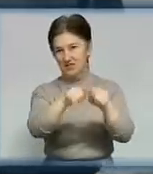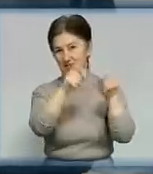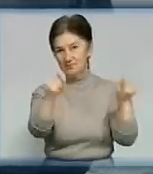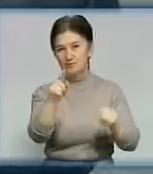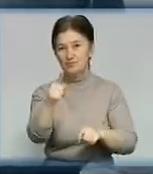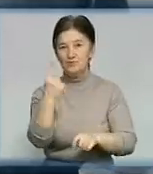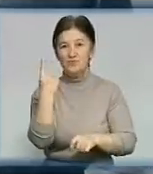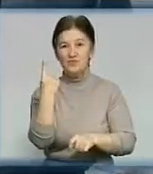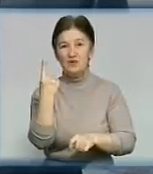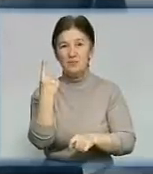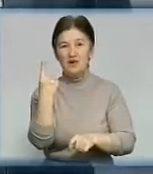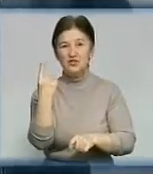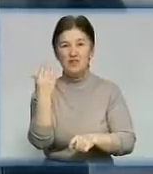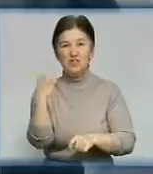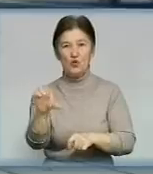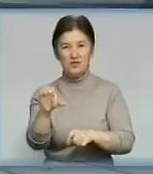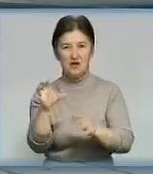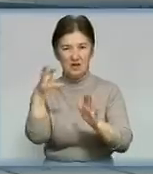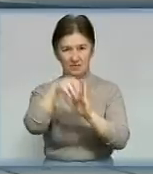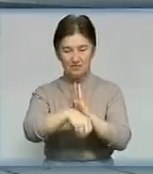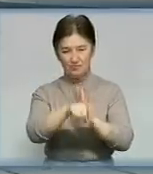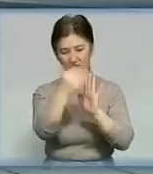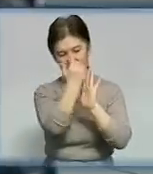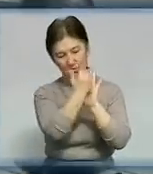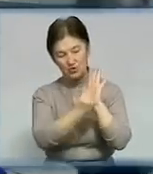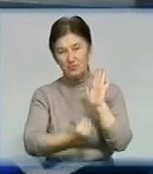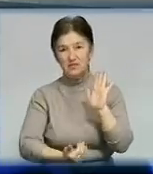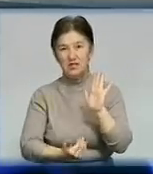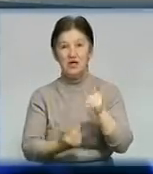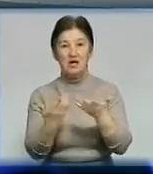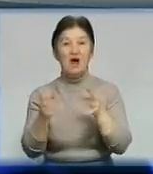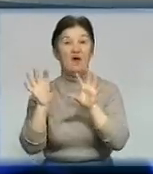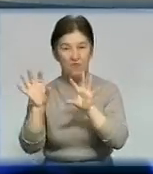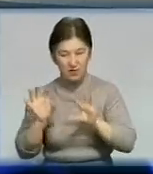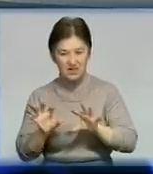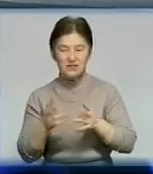перші сотні тих, хто отримує зароблене. В принципі, да.